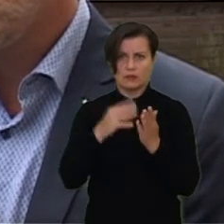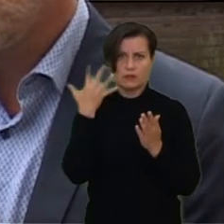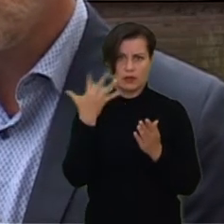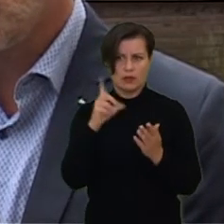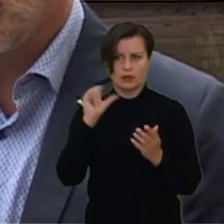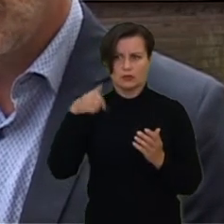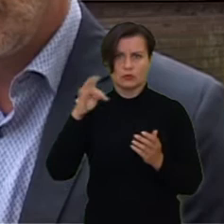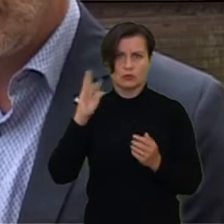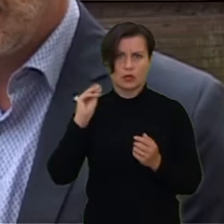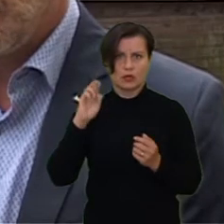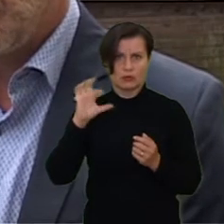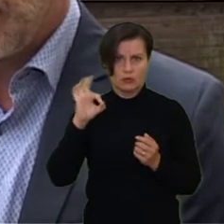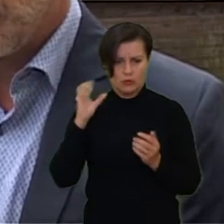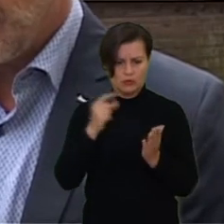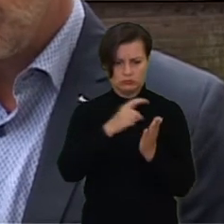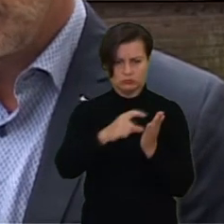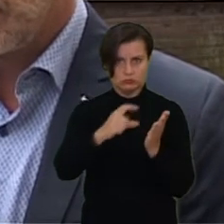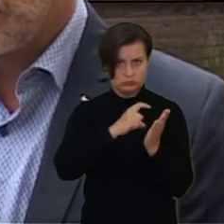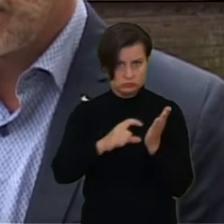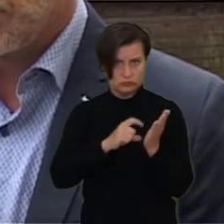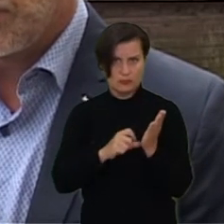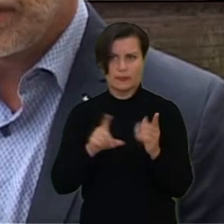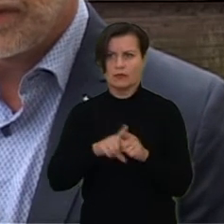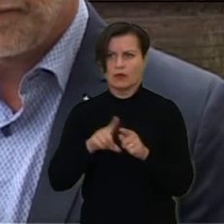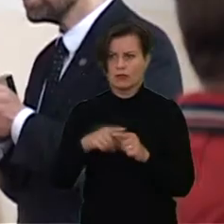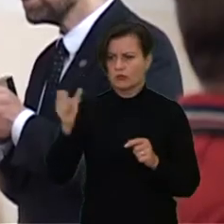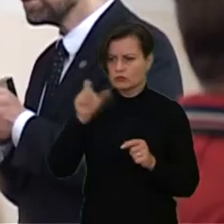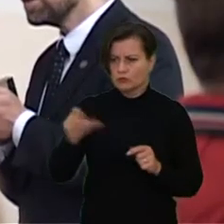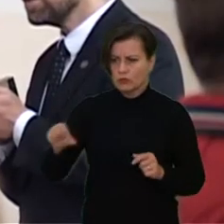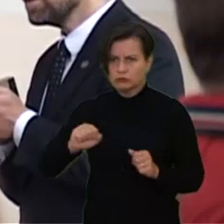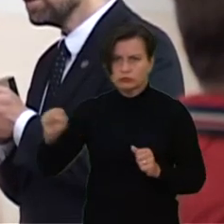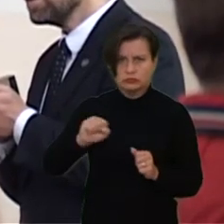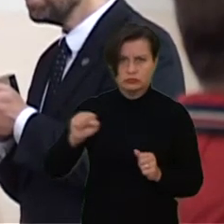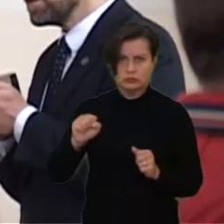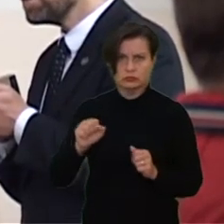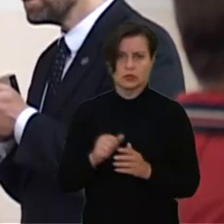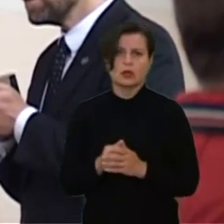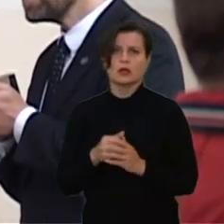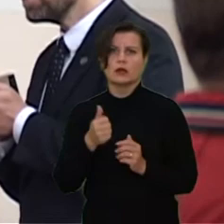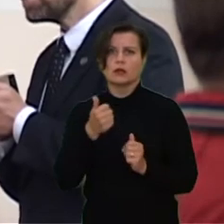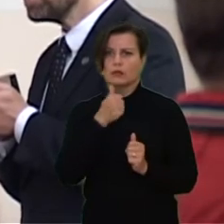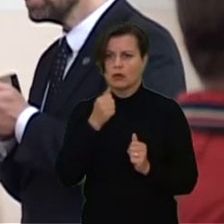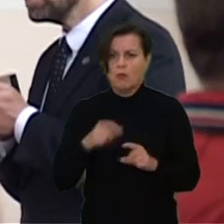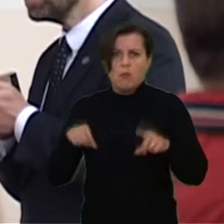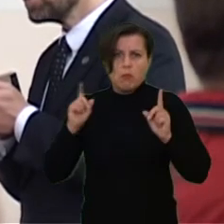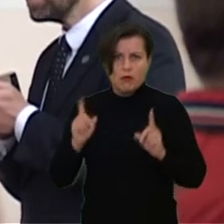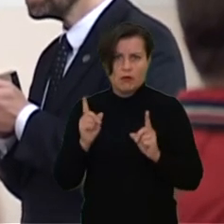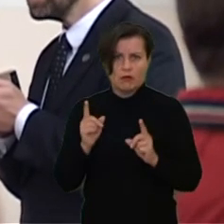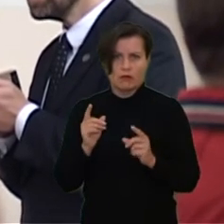tezės pažadina kažką žmonėse. Pavojų slypi, pats